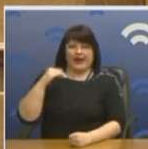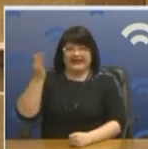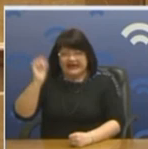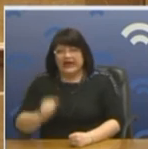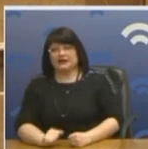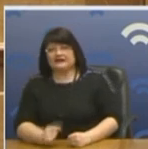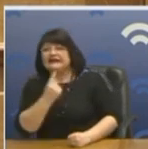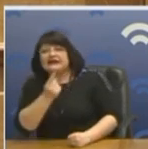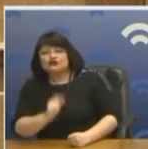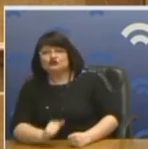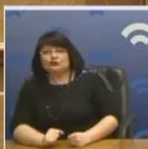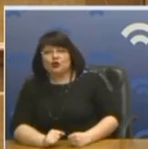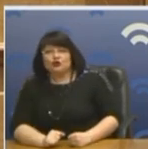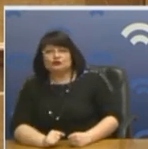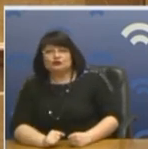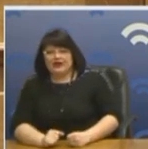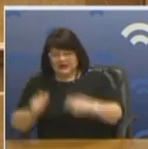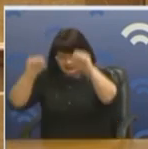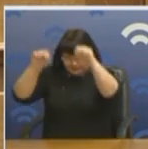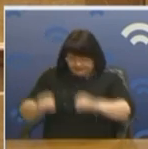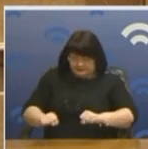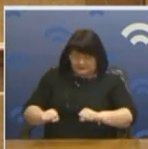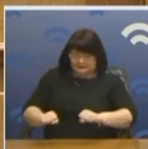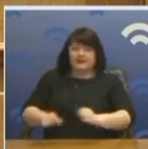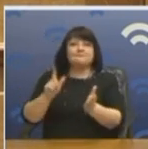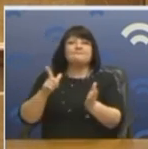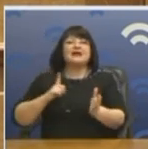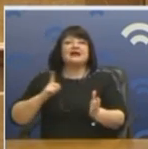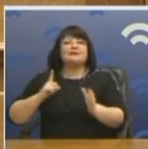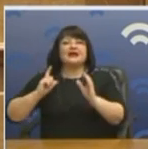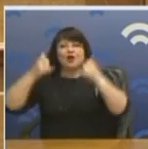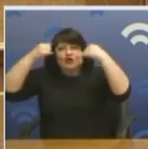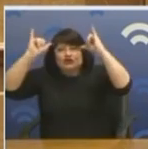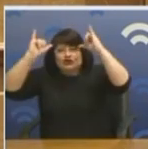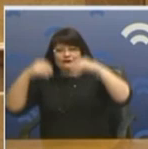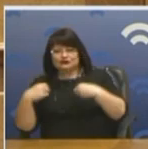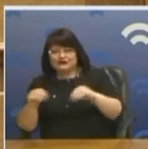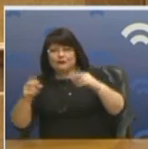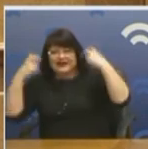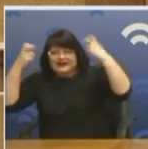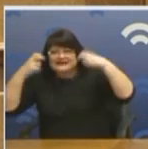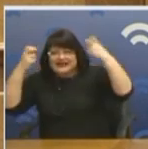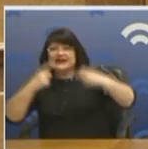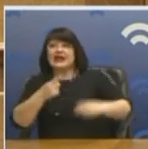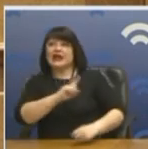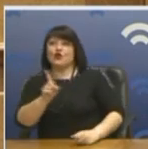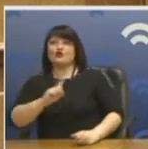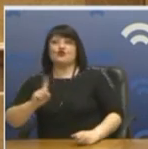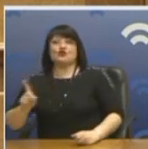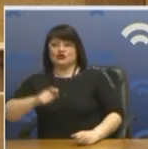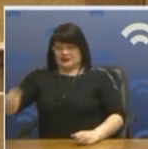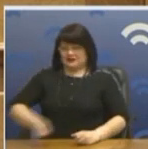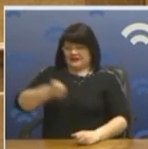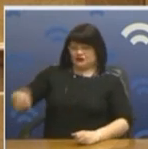απλά πραγματάκια. κτηνοτρόπος λοιπόν που περίμενε το Πάσχα να πουλήσει το κατσικάκι του δεν το πουλήσει γιατί βγήκε ο Χαρδαλιάς και του λέει θα σου βλήσεις. Του το έπε.